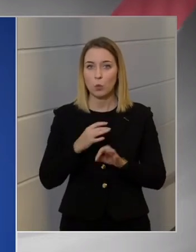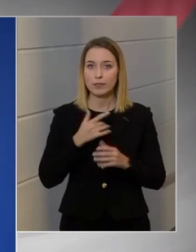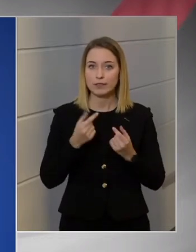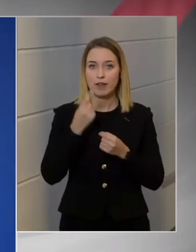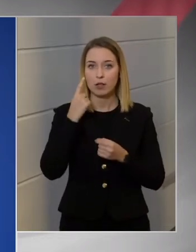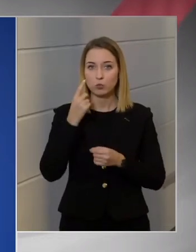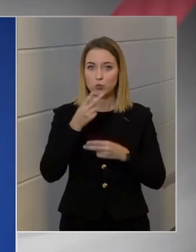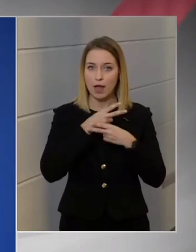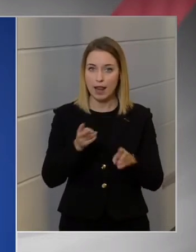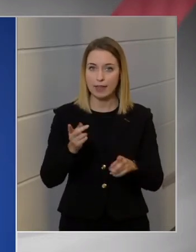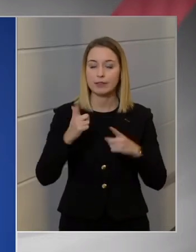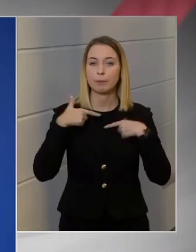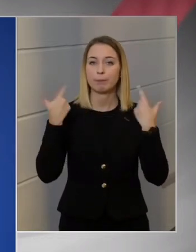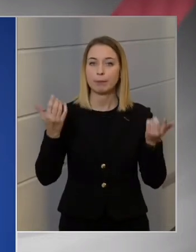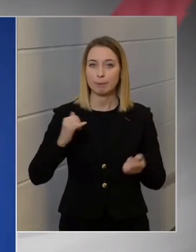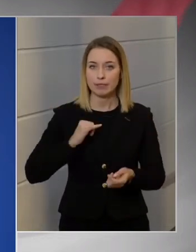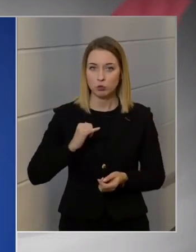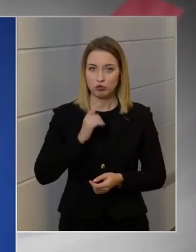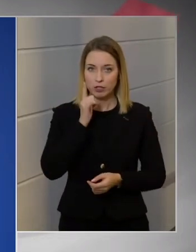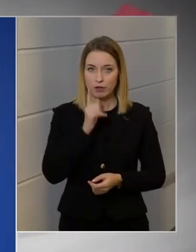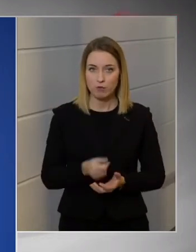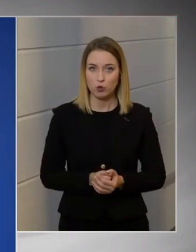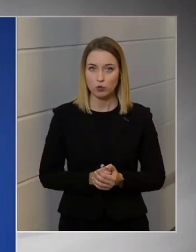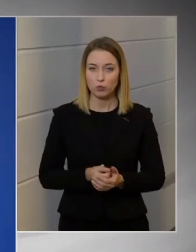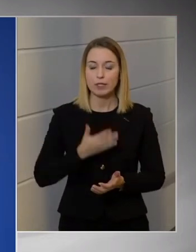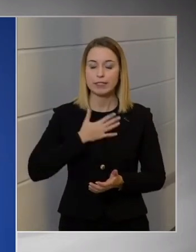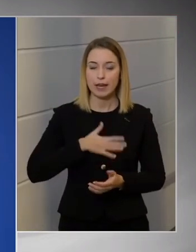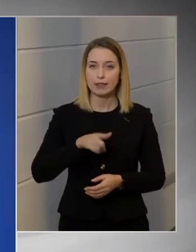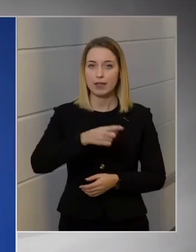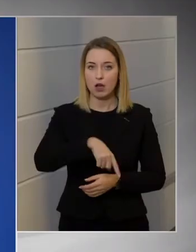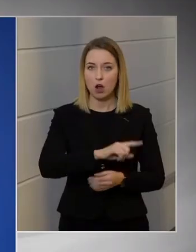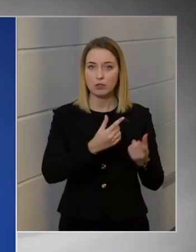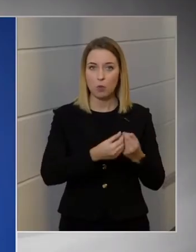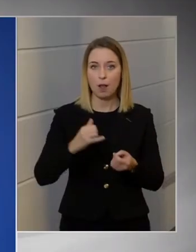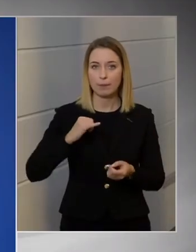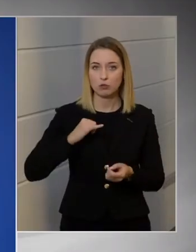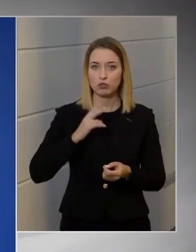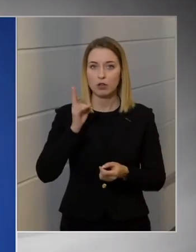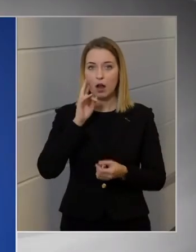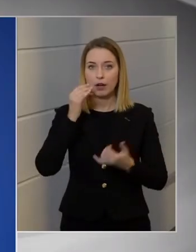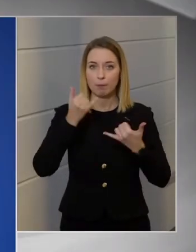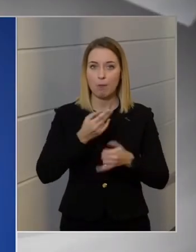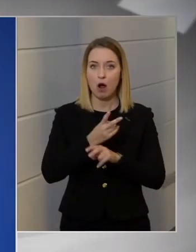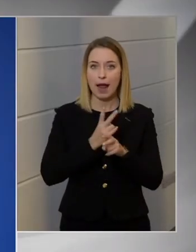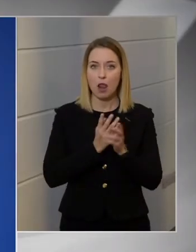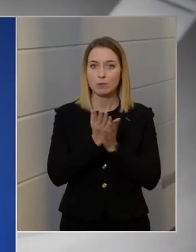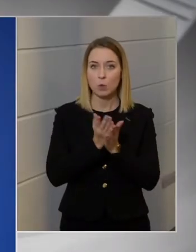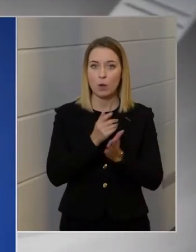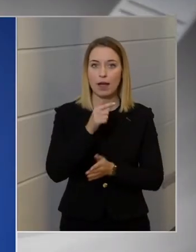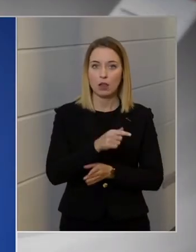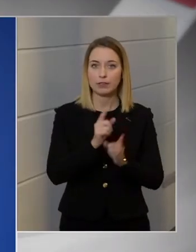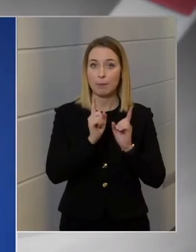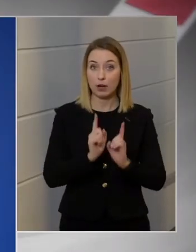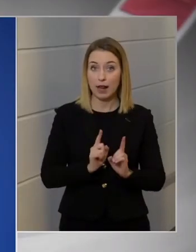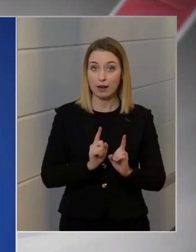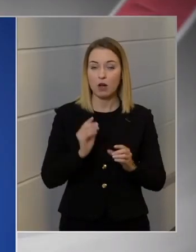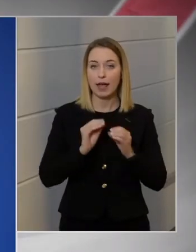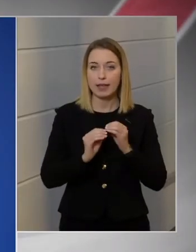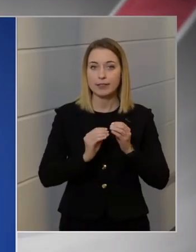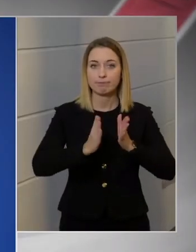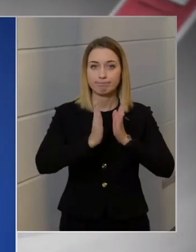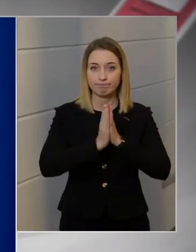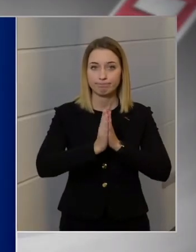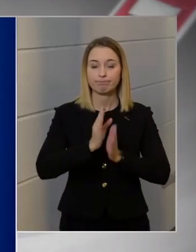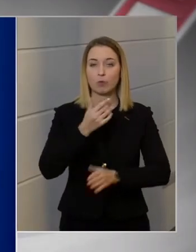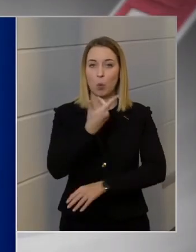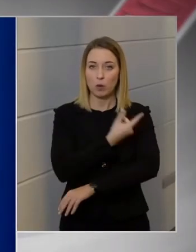tudja látni, ezt mi biztosítani fogjuk, és szeretnénk azokkal biztosítani, akik egyébként ma az államszolgálatában állnak, és azért azt kérjük tőlük, hogy oldassák